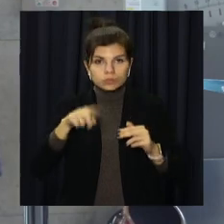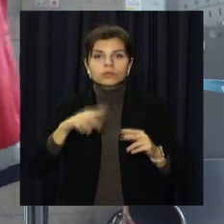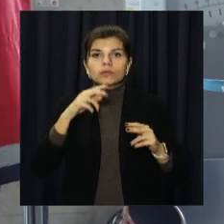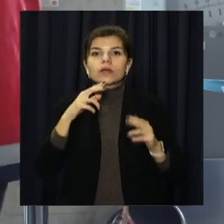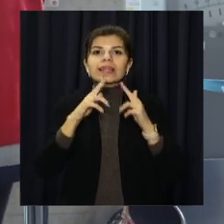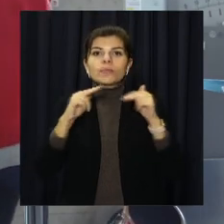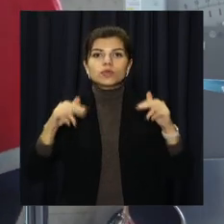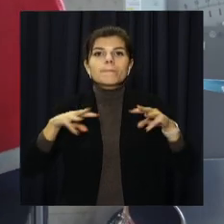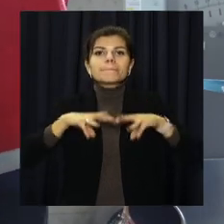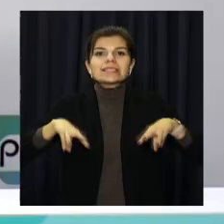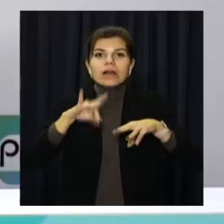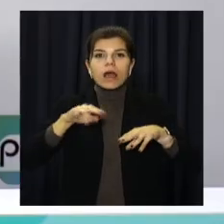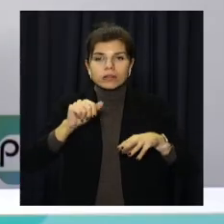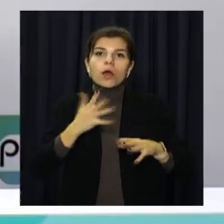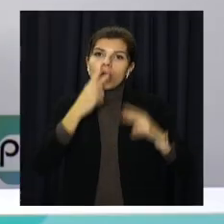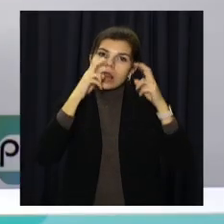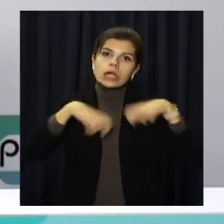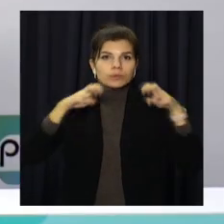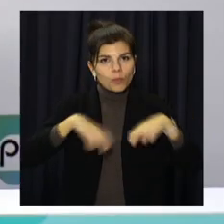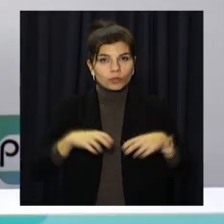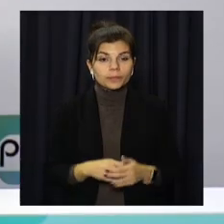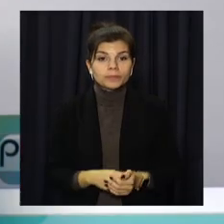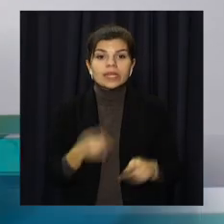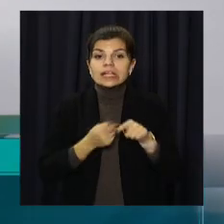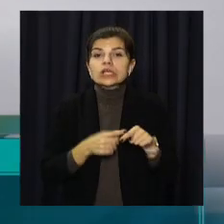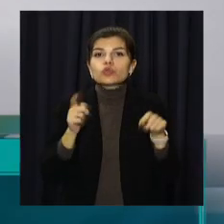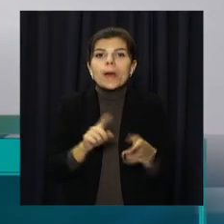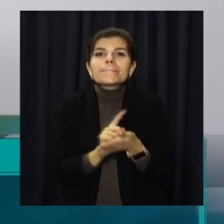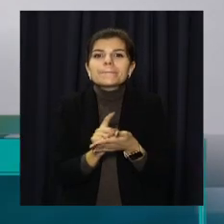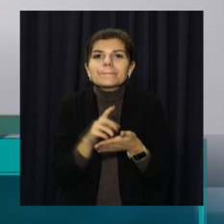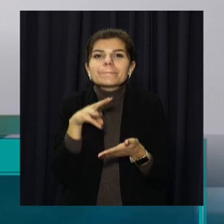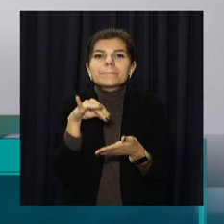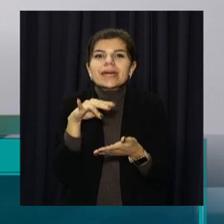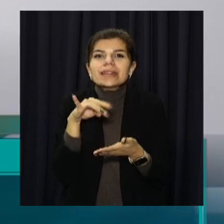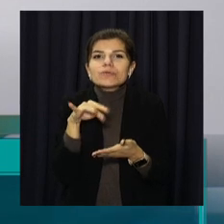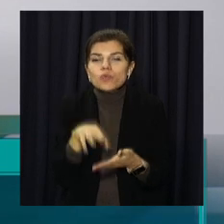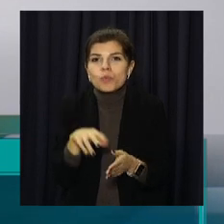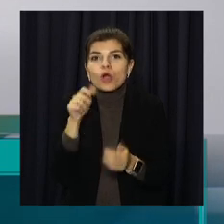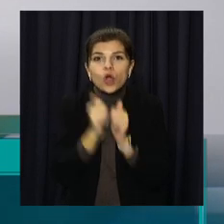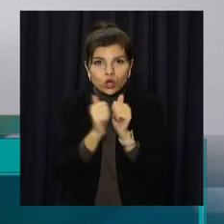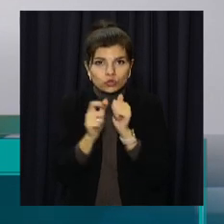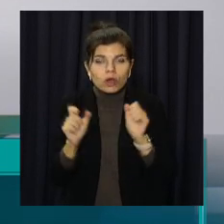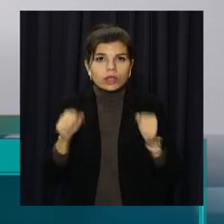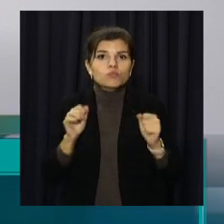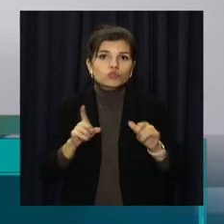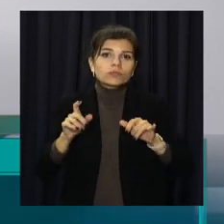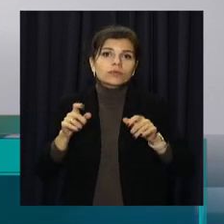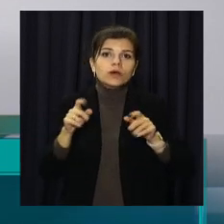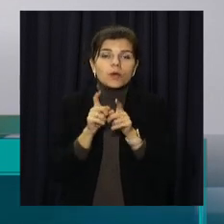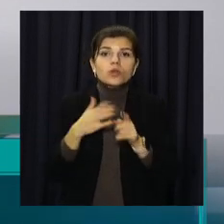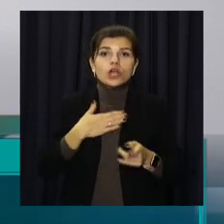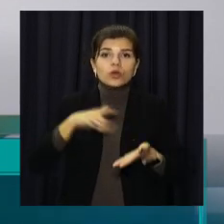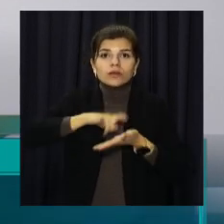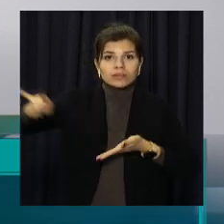Дніпровської міськради. Це той мінімум, який кожен може зробити для розблокування нашого аеродрому.